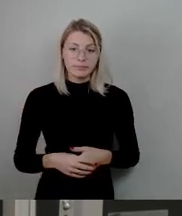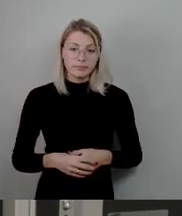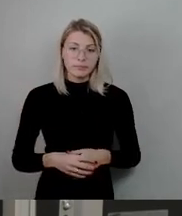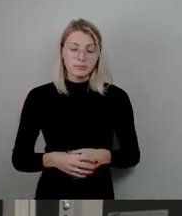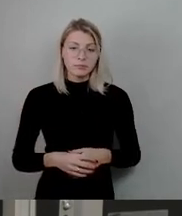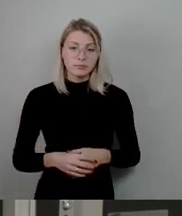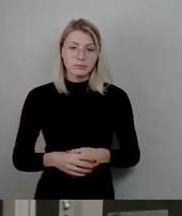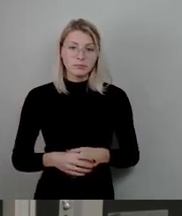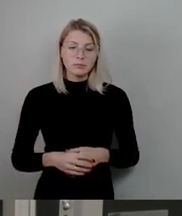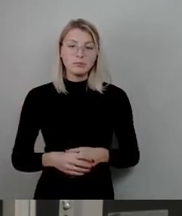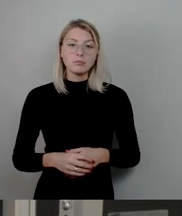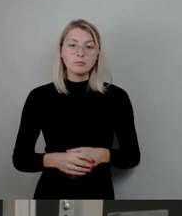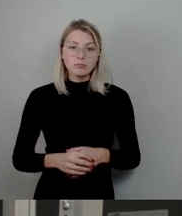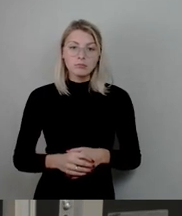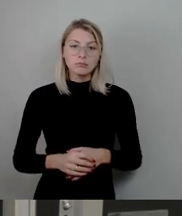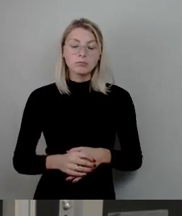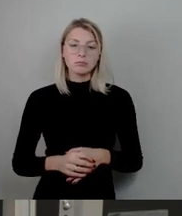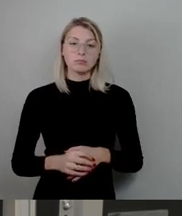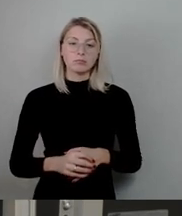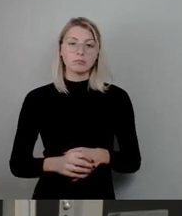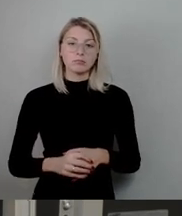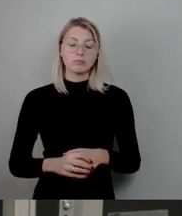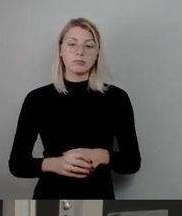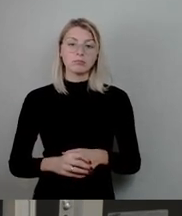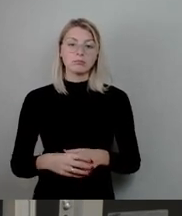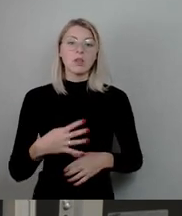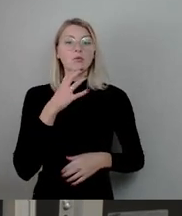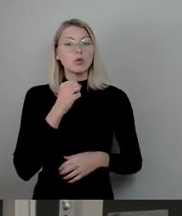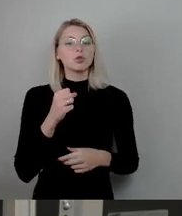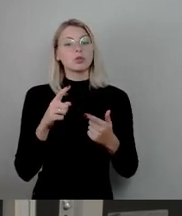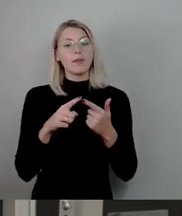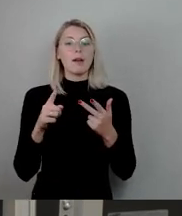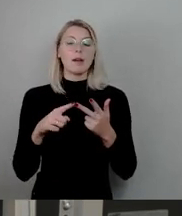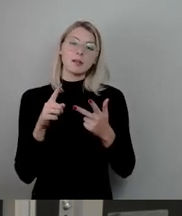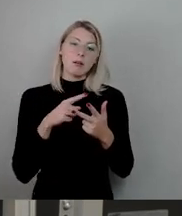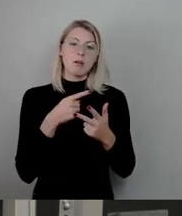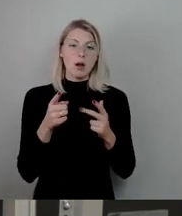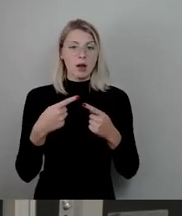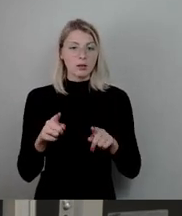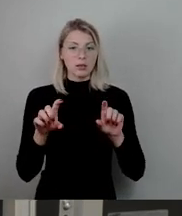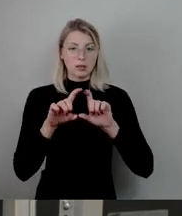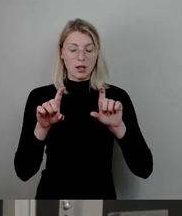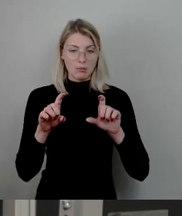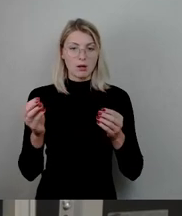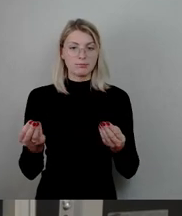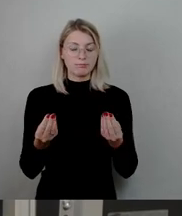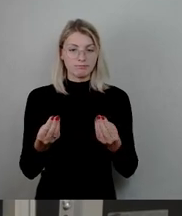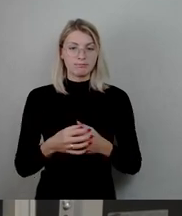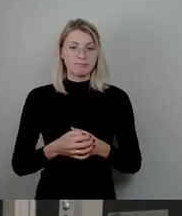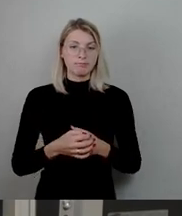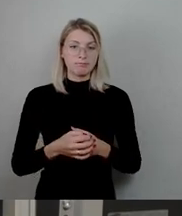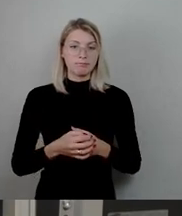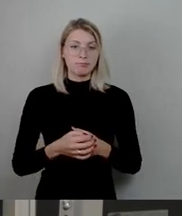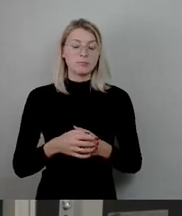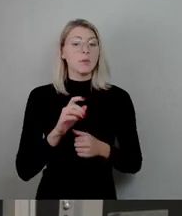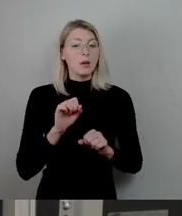So, und ich will auch noch mal auf zwei, drei andere Sachen auch eingehen. Sie können natürlich sagen, ja, die WED hat ihre Zielstellung nicht erreicht. Und ja,